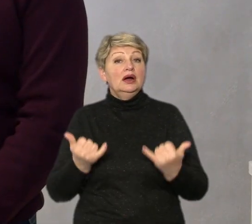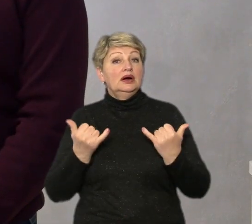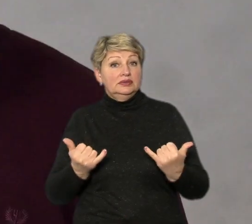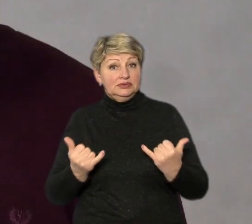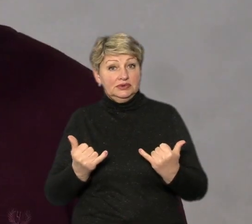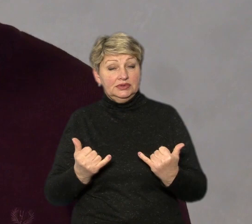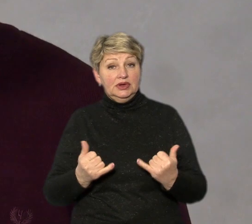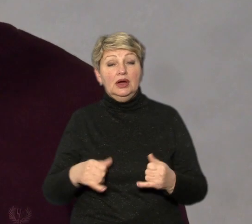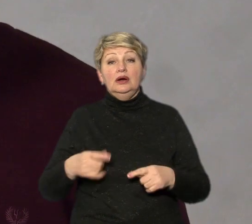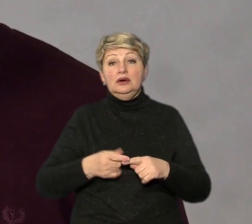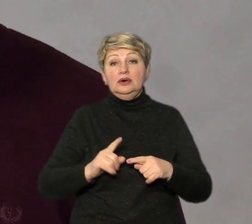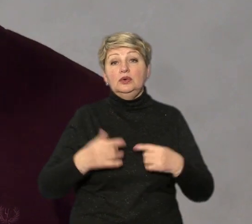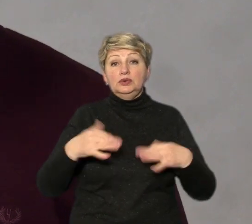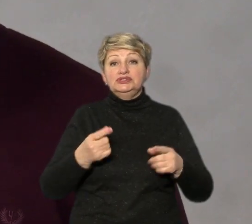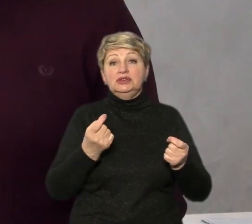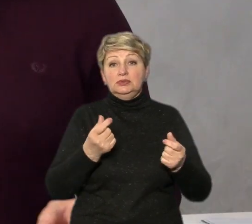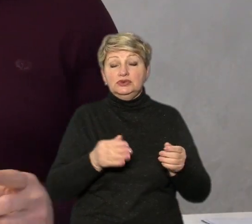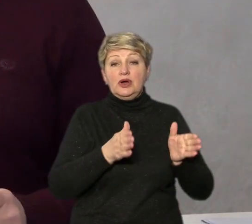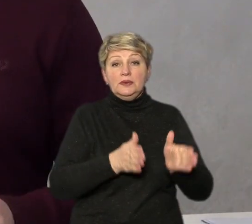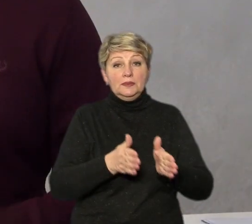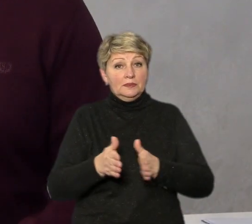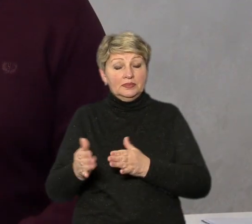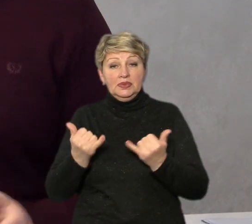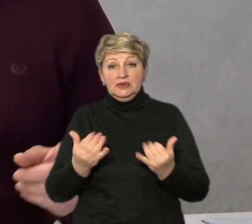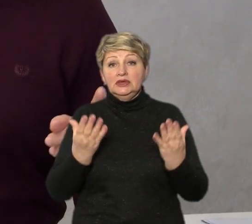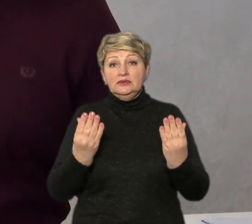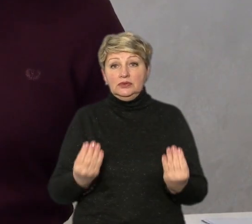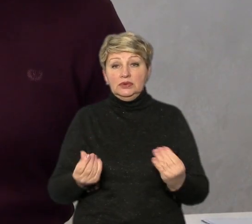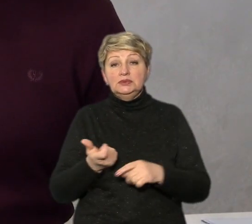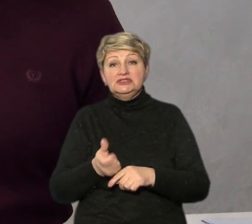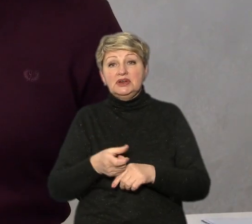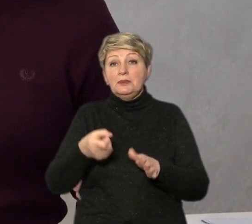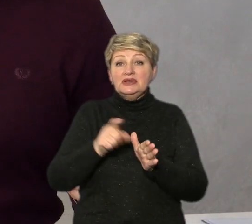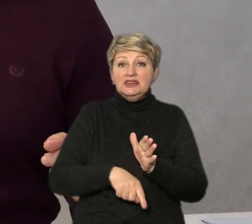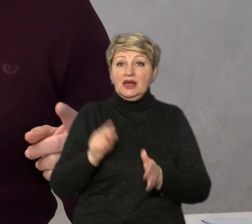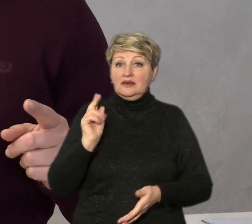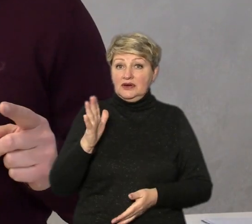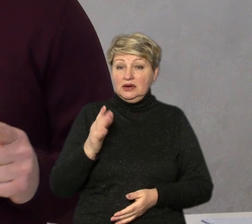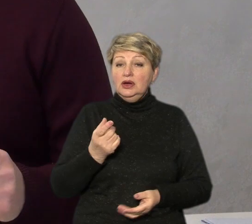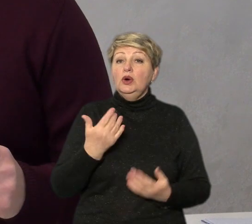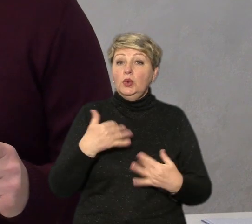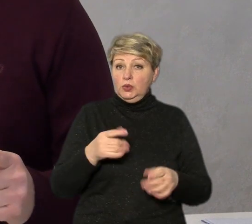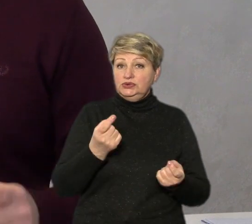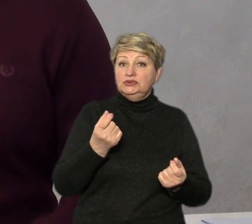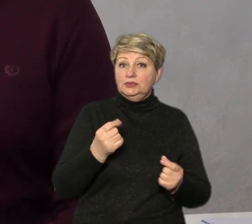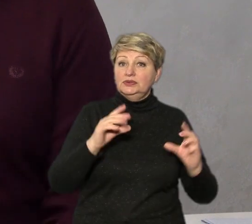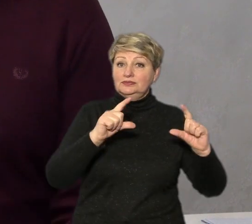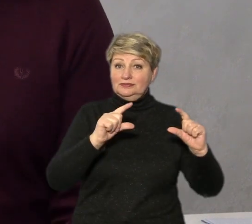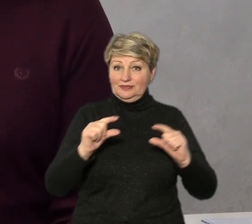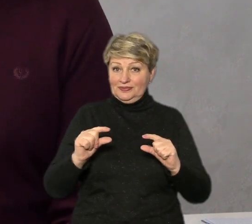Ріалтор, ринок поступово стабілізується. На сьогоднішній саме дешеві квартири вже і трошки просіли.